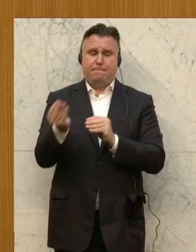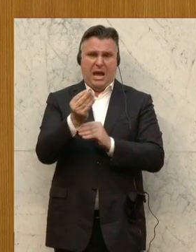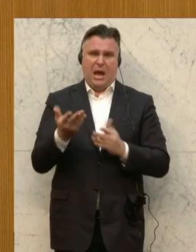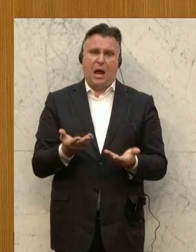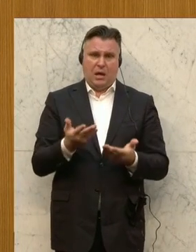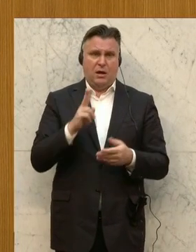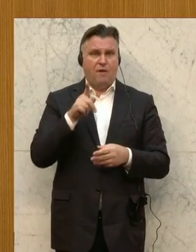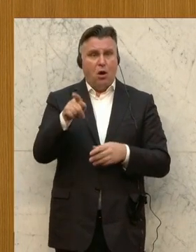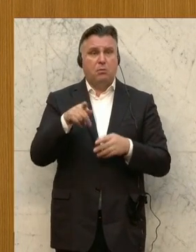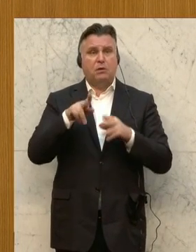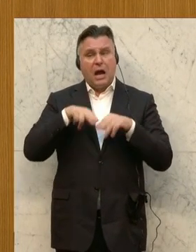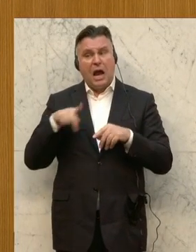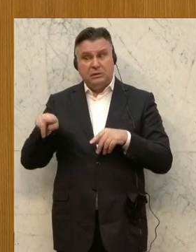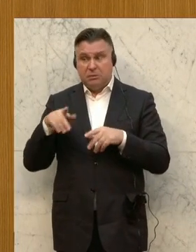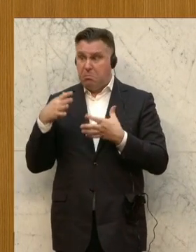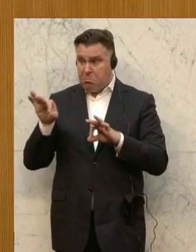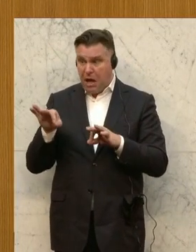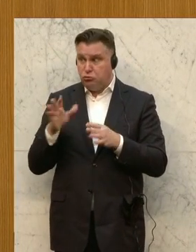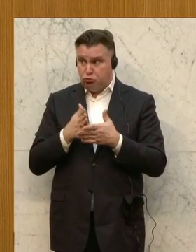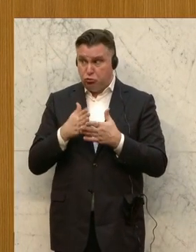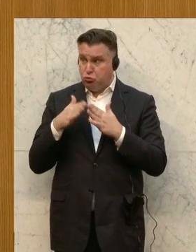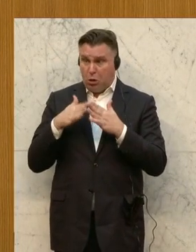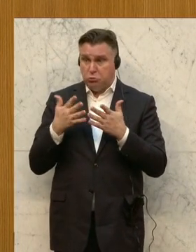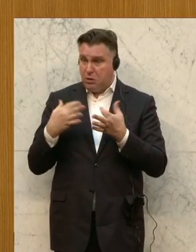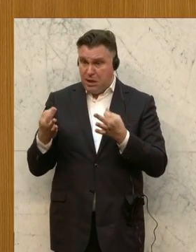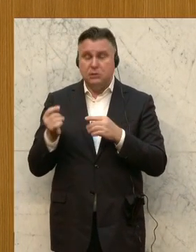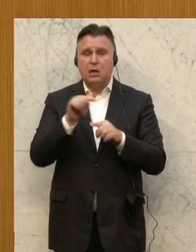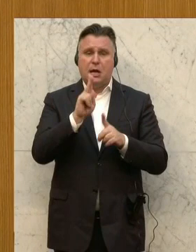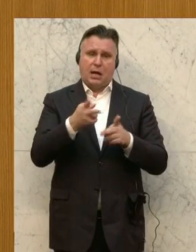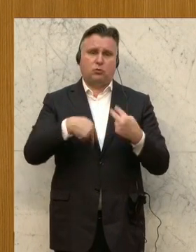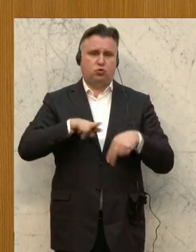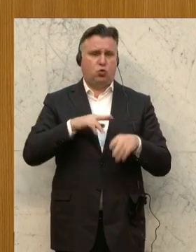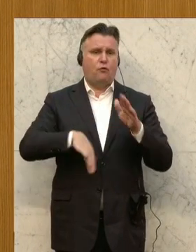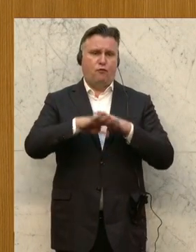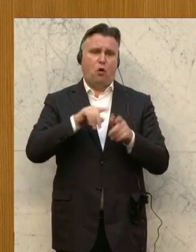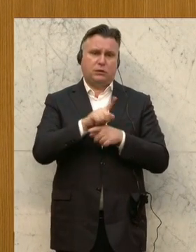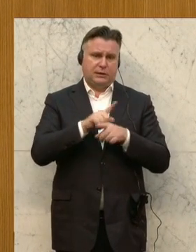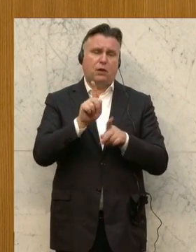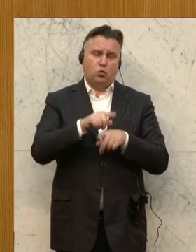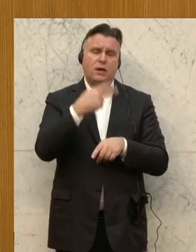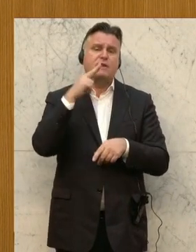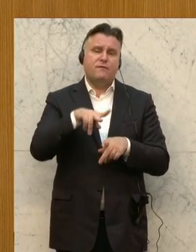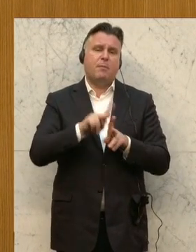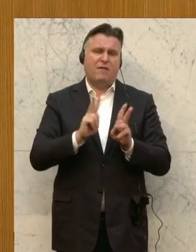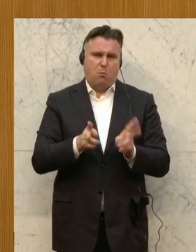anderen Aufgaben im Leben vereinbar und die Möglichkeit im Betrieb gegeben ist.